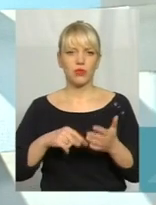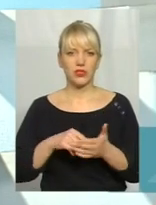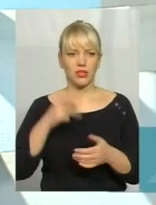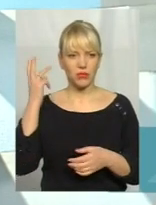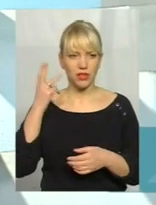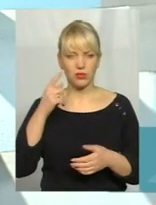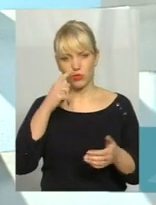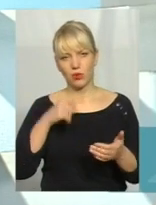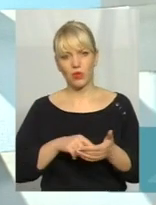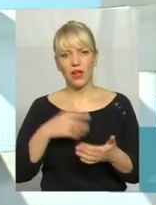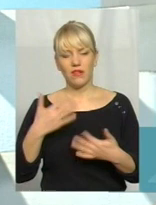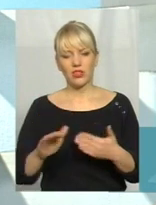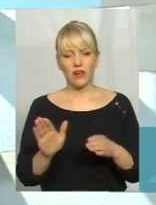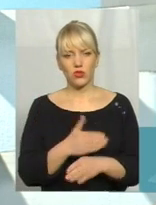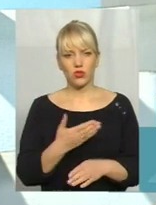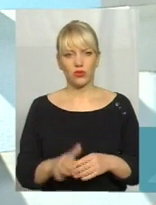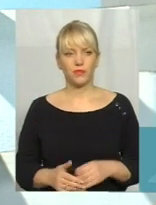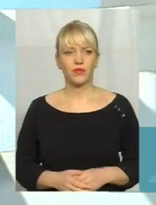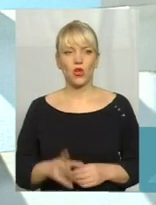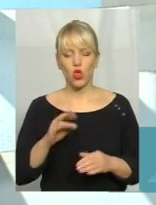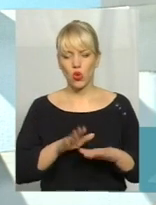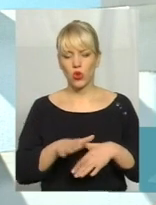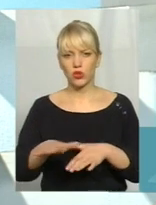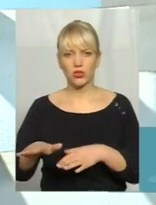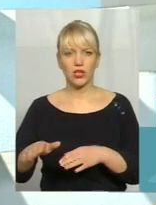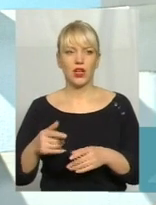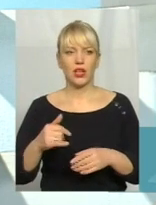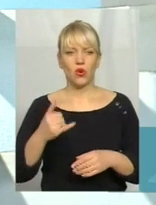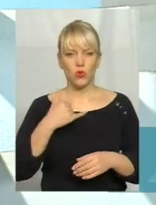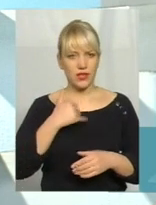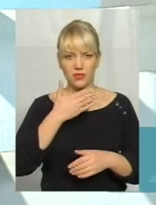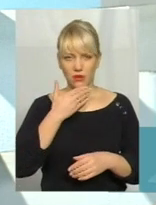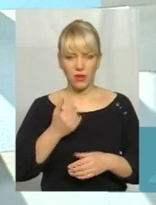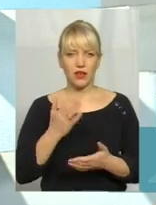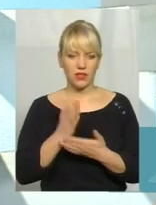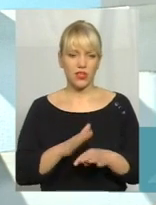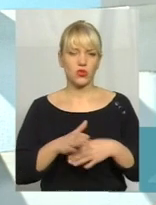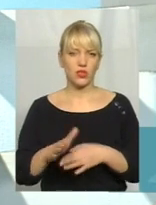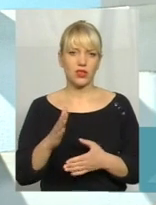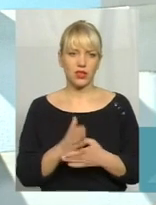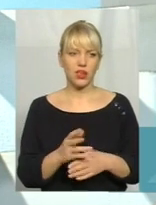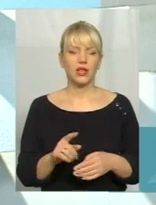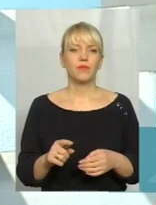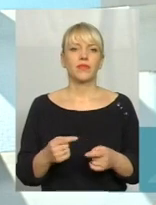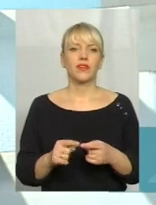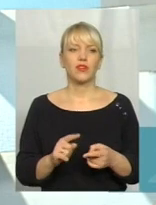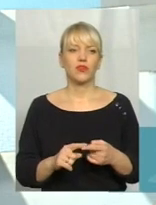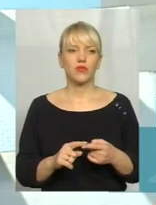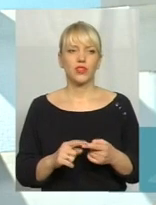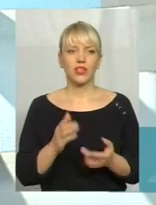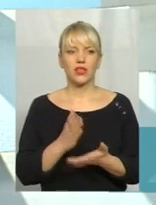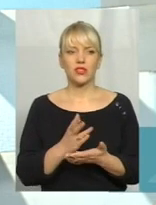сортоване. Але сортувальної лінії в нас немає? Сортувальна лінія є. Один з підприємців Обслюсер має сортувальну лінію, яка